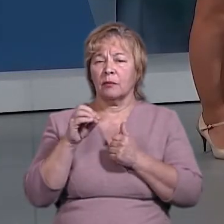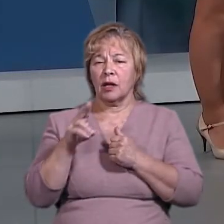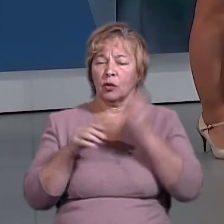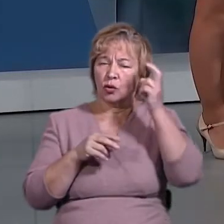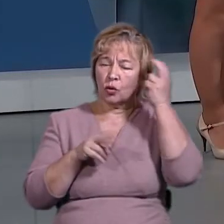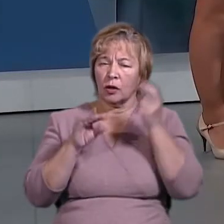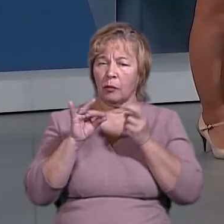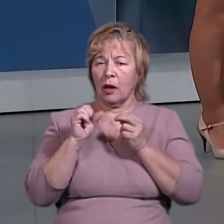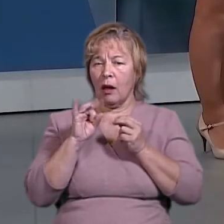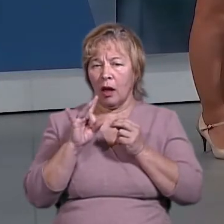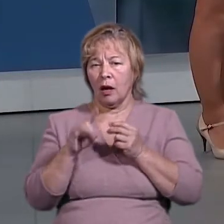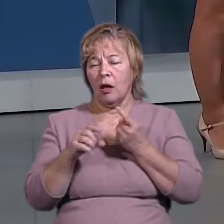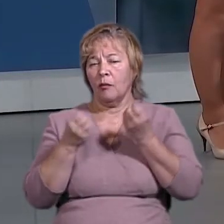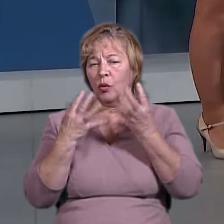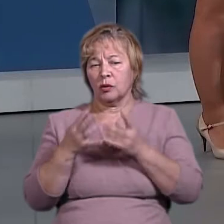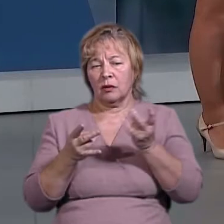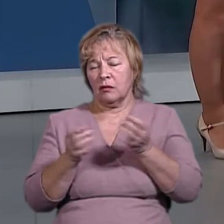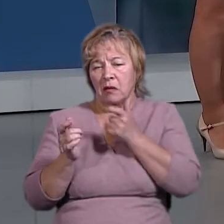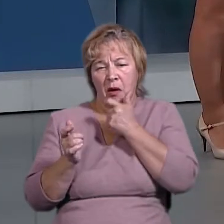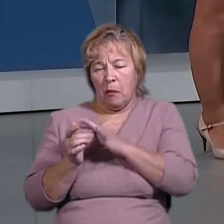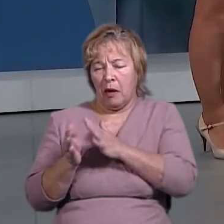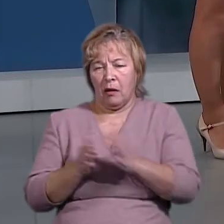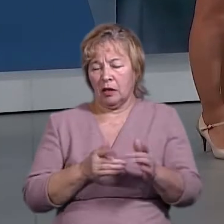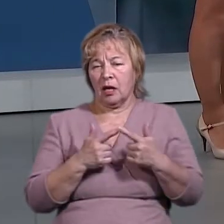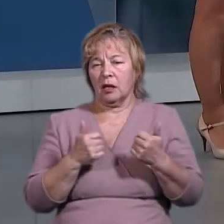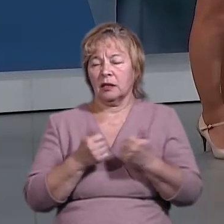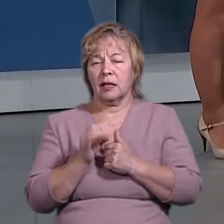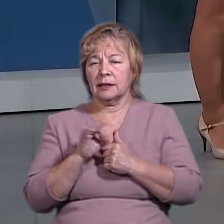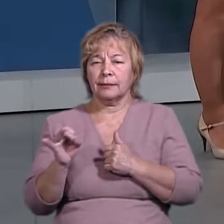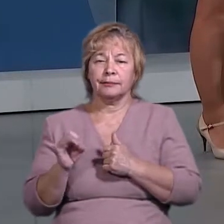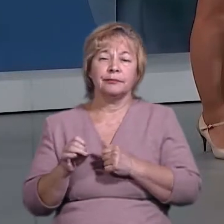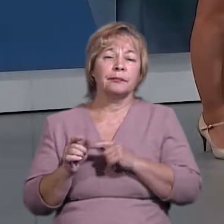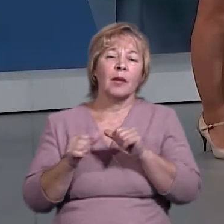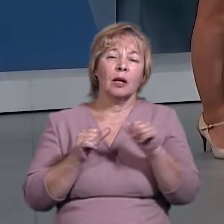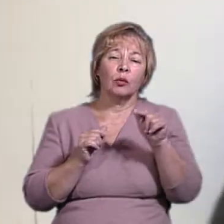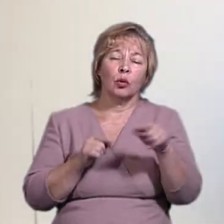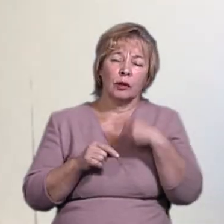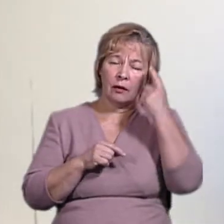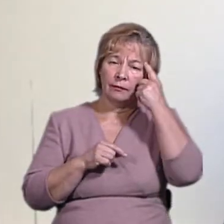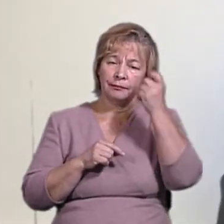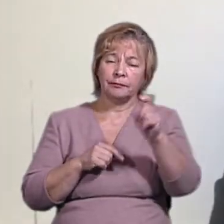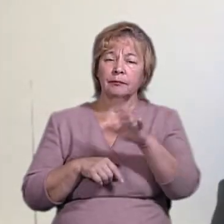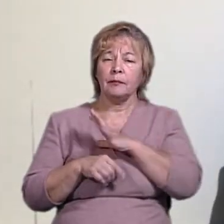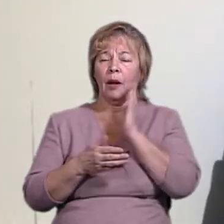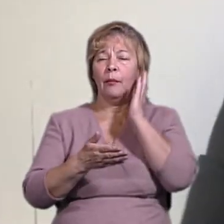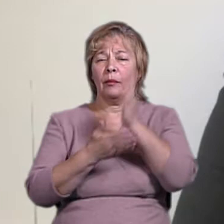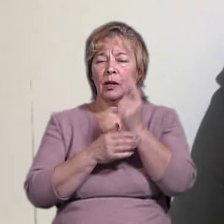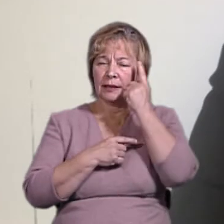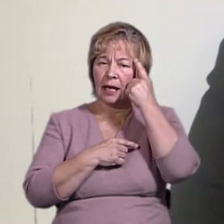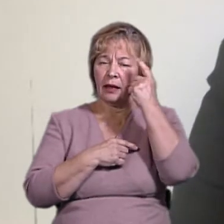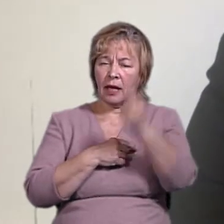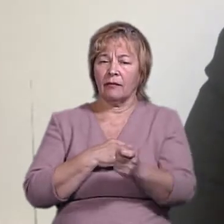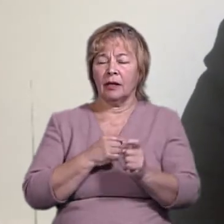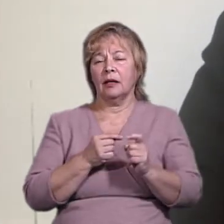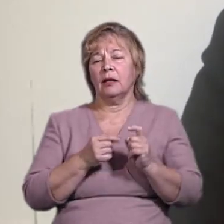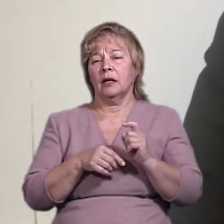піару проти неурядової організації. І, крім того, я вам повідомила, що була пряма заява з приводу